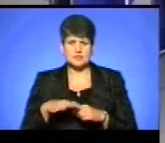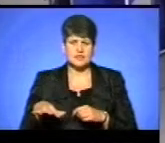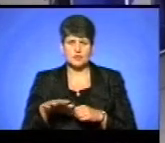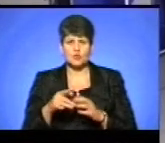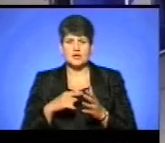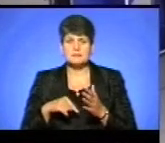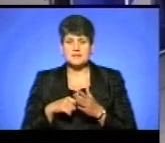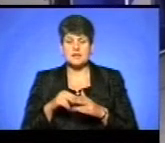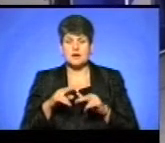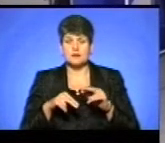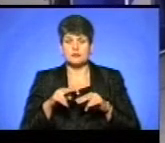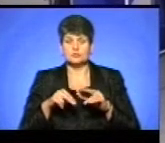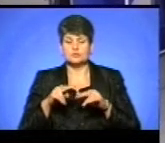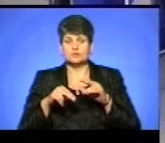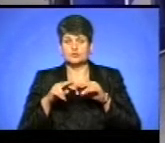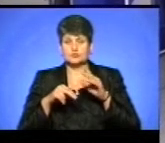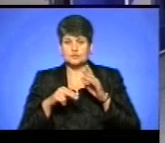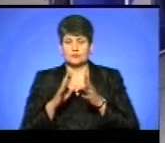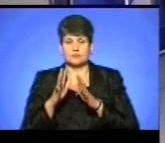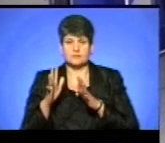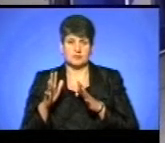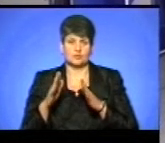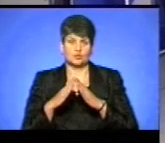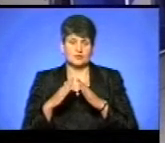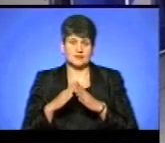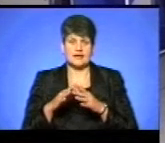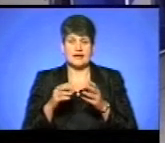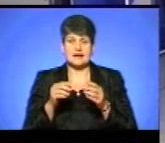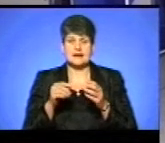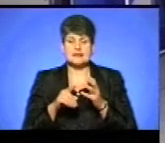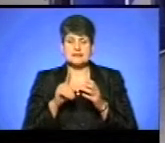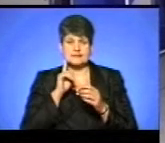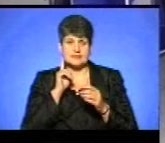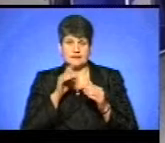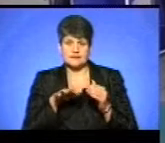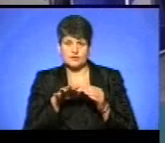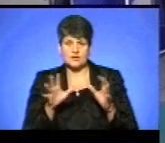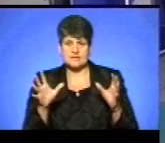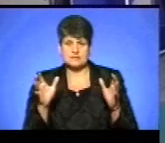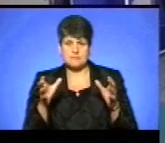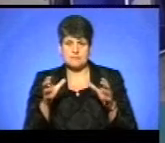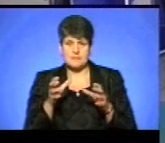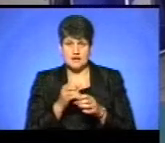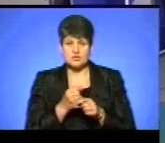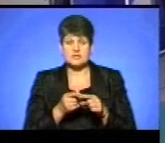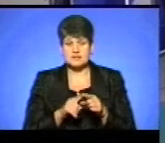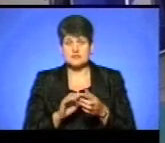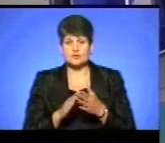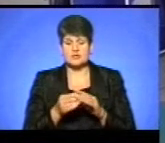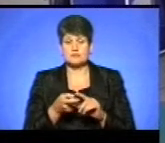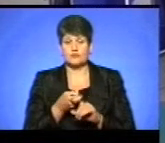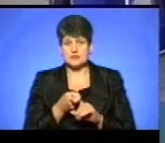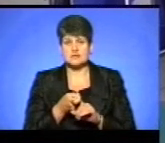парки забудовуються, як там виростають багатоповерхові будинки, як зелені зони зменшуються і так далі. В тому числі ця ситуація пов'язана з